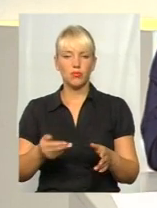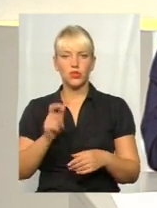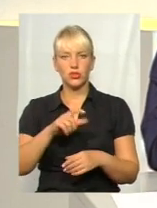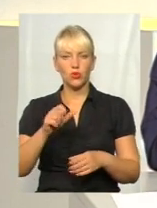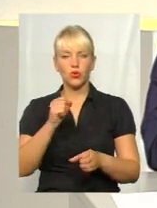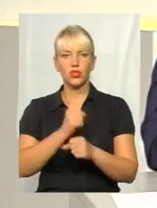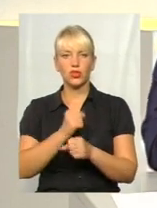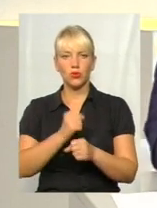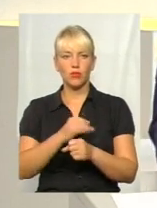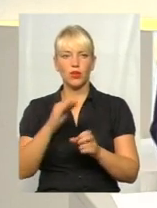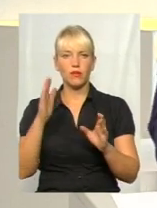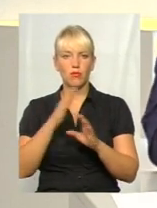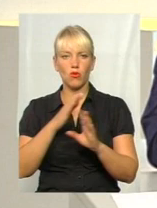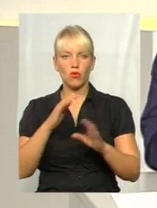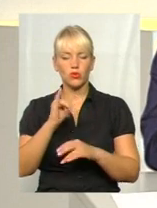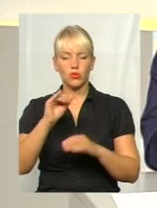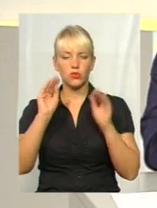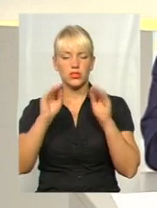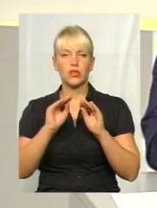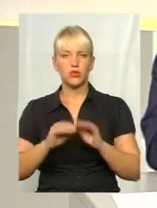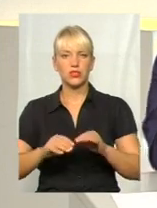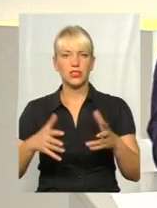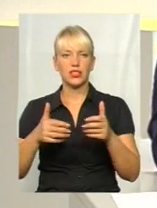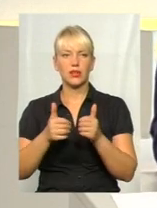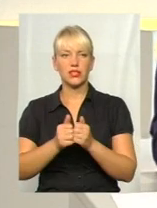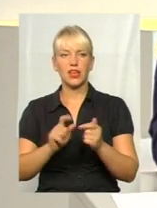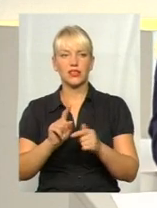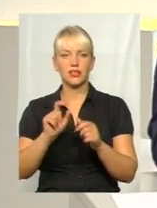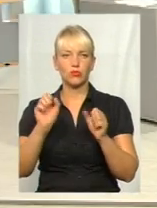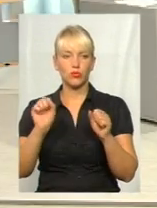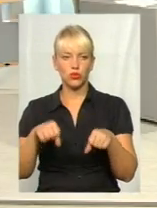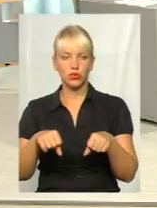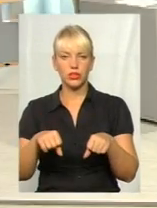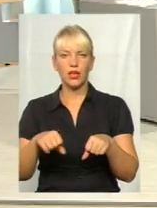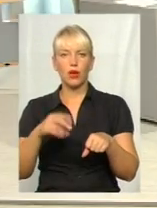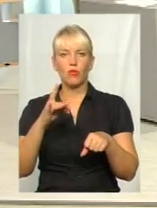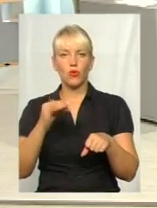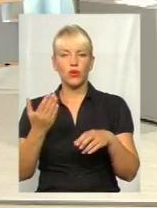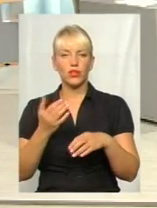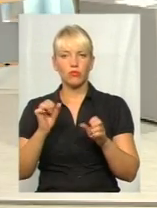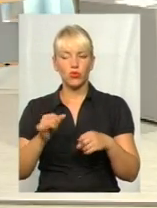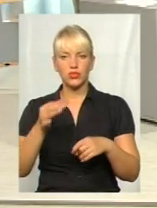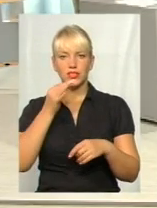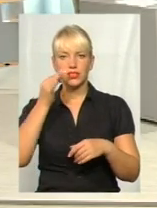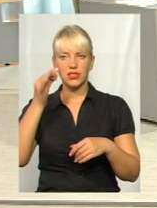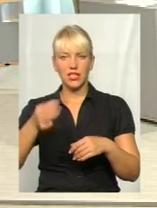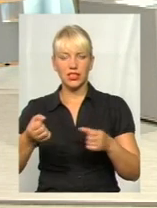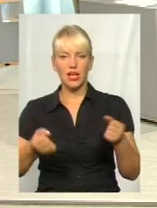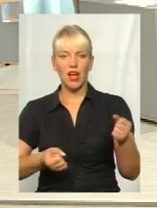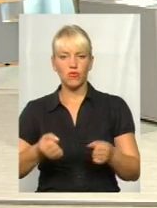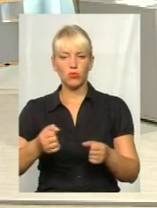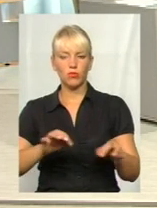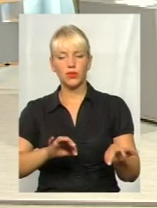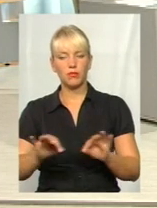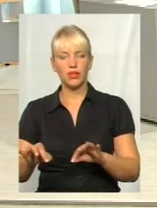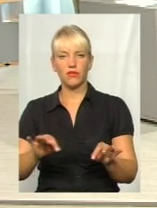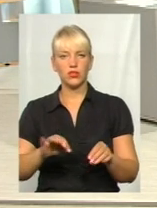статистиці дорожньо-транспортних пригод, про можуть сказати автомобільні перевізники?